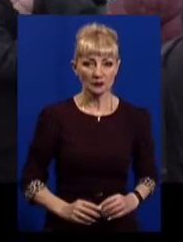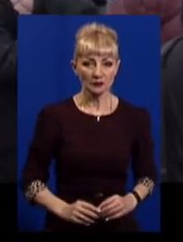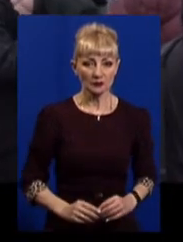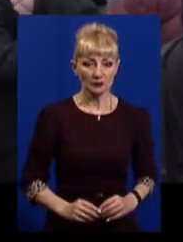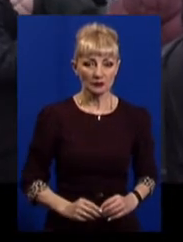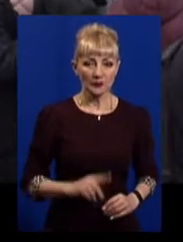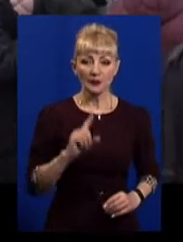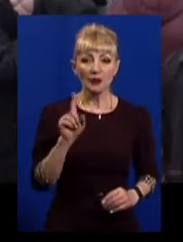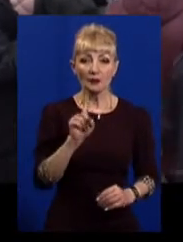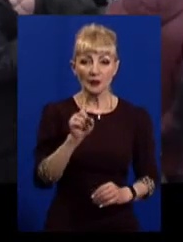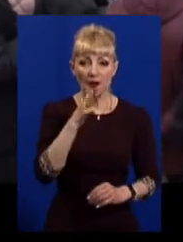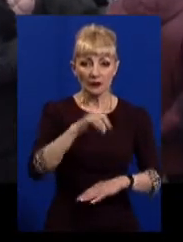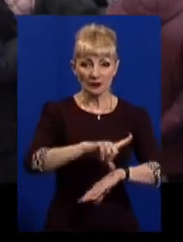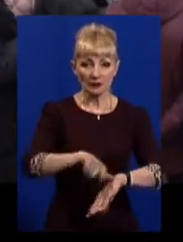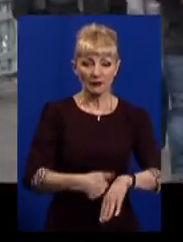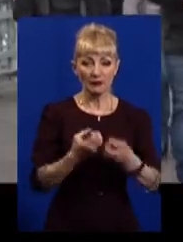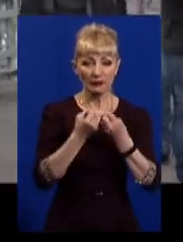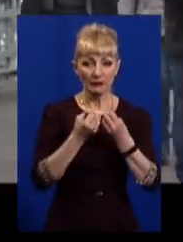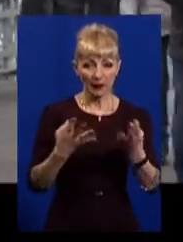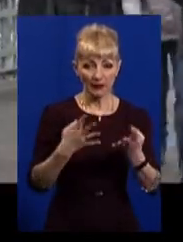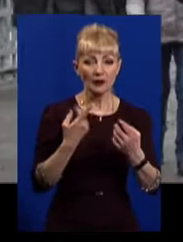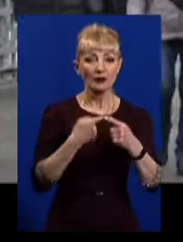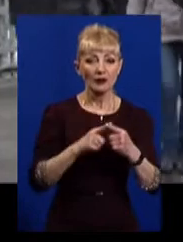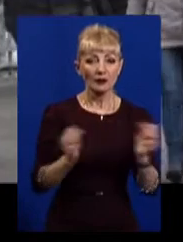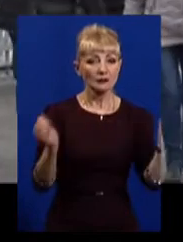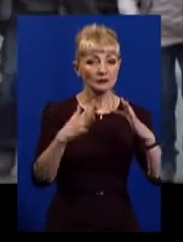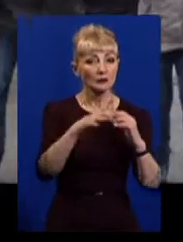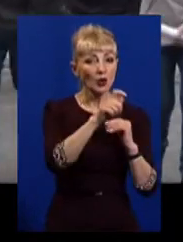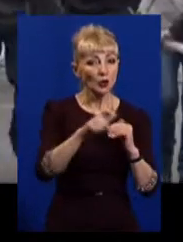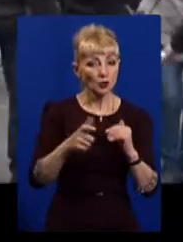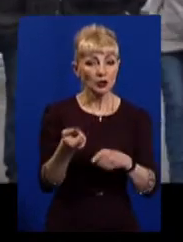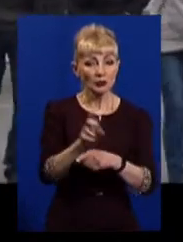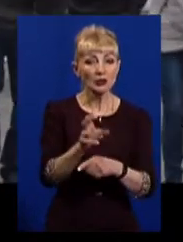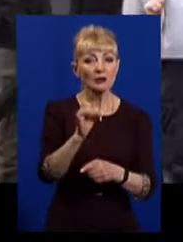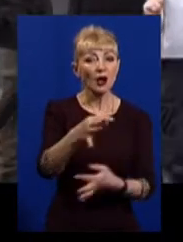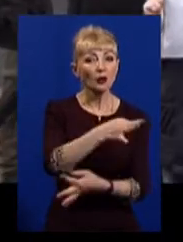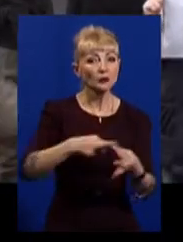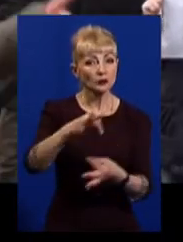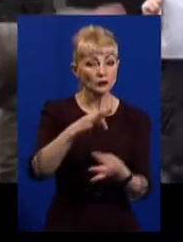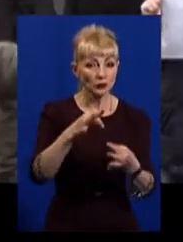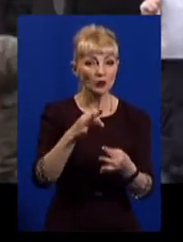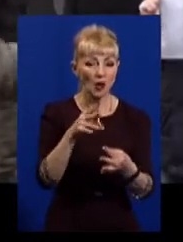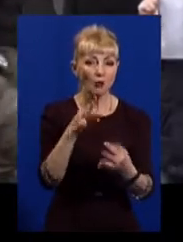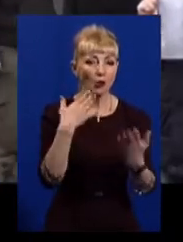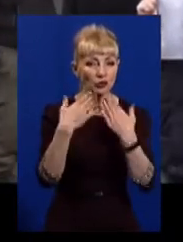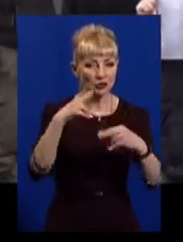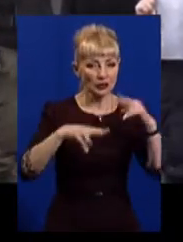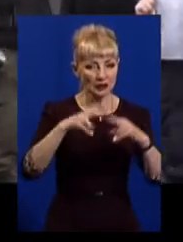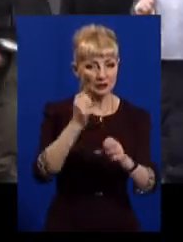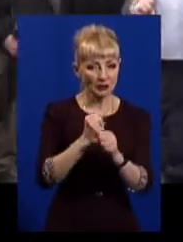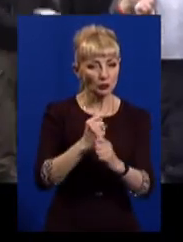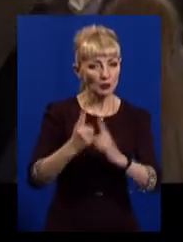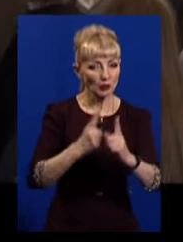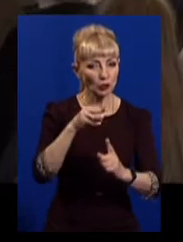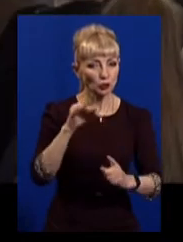Перша дня – готель «Магістраль». На ганку збираються люди. Вони прийшли на громадські слухання щодо будівництва заводу з переробку ртуті. Вже